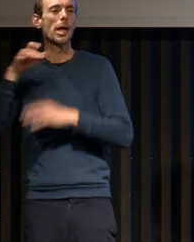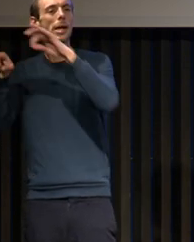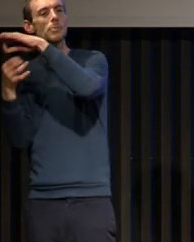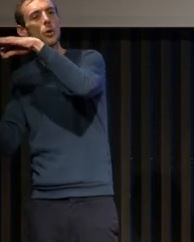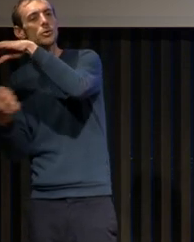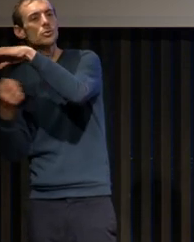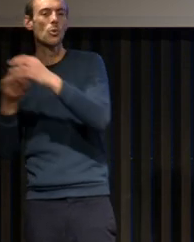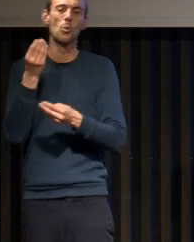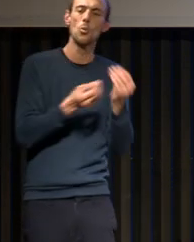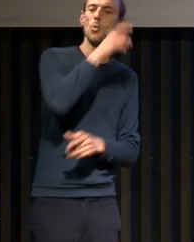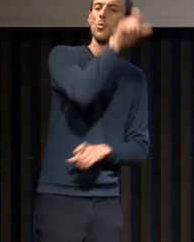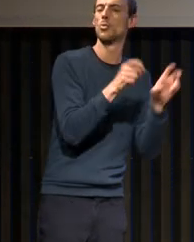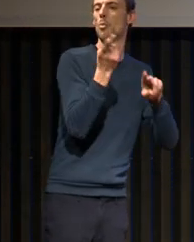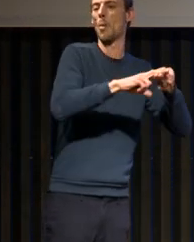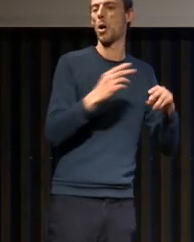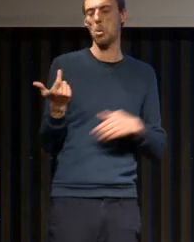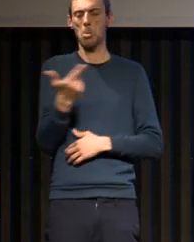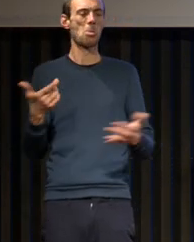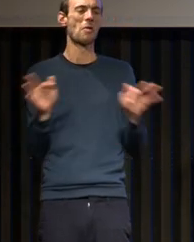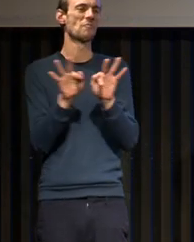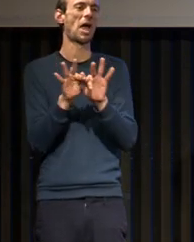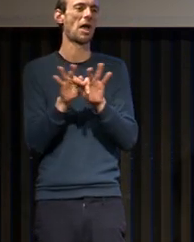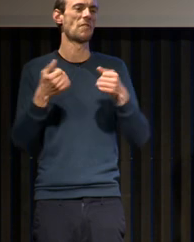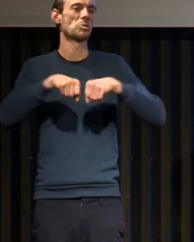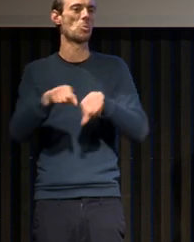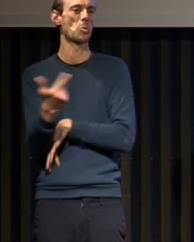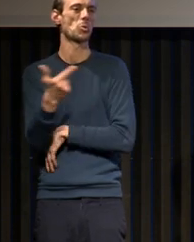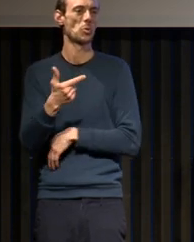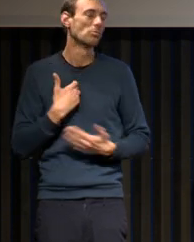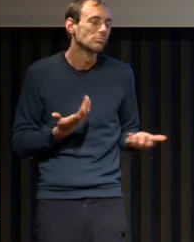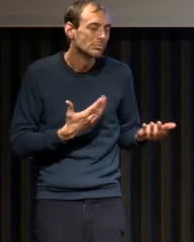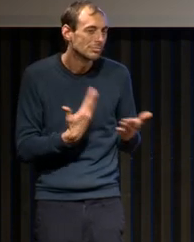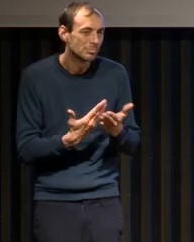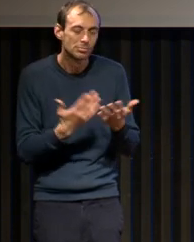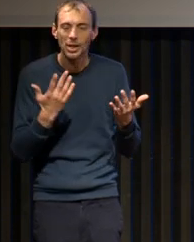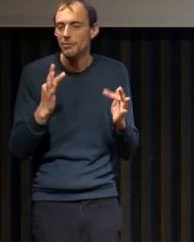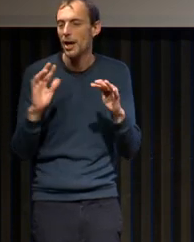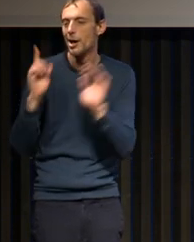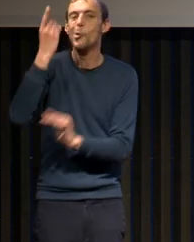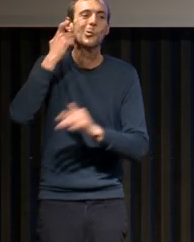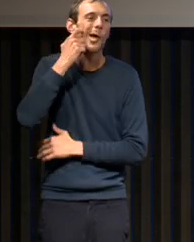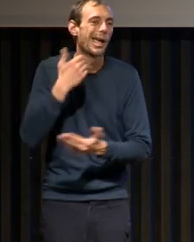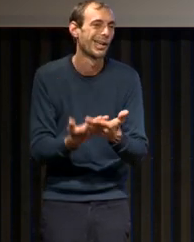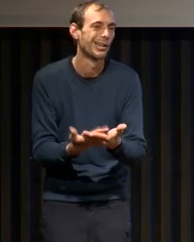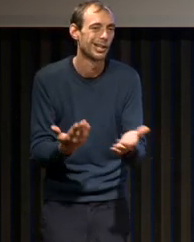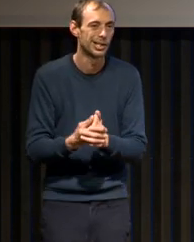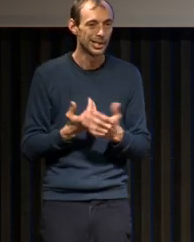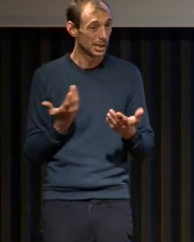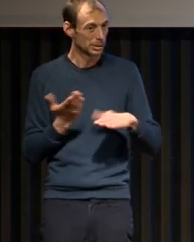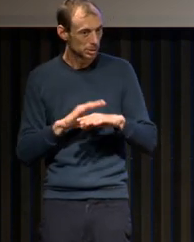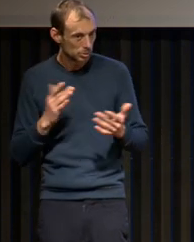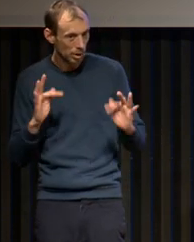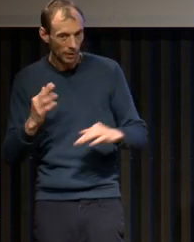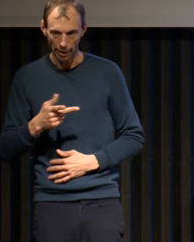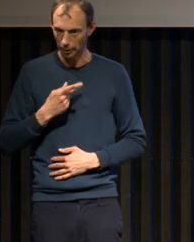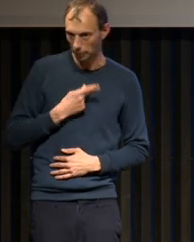mythologie grecque. Hypnos est Thanatos, son frère jumeau. Le sommeil est la mort. Or, on verra que la médecine du sommeil s'est fondée sur le fait